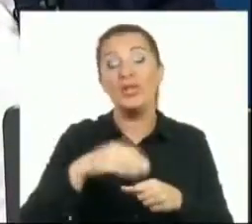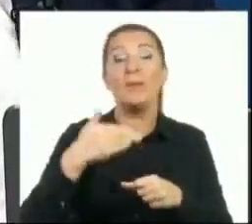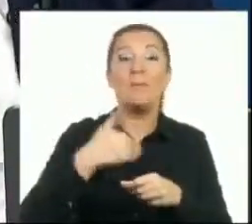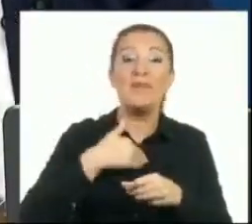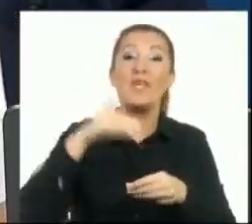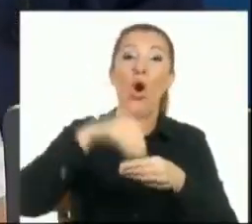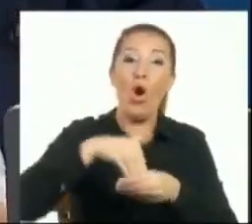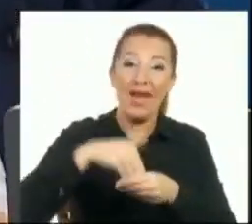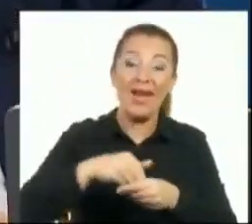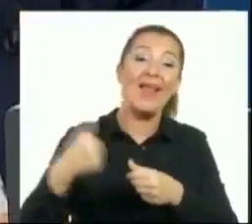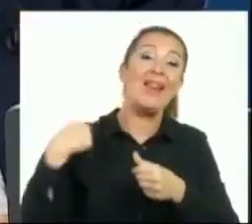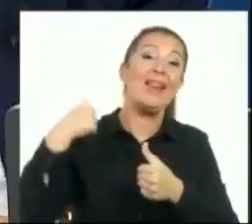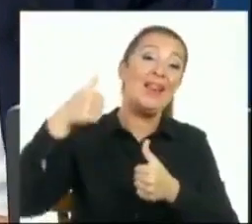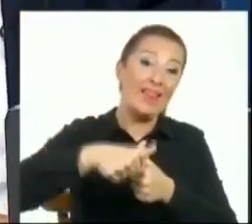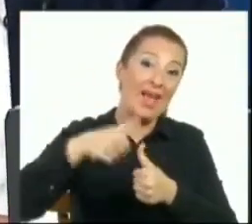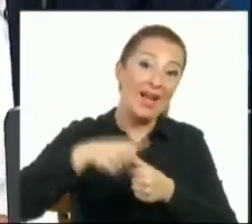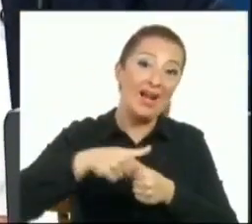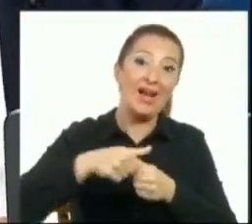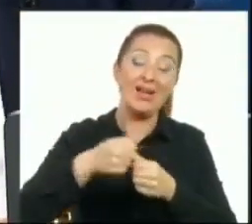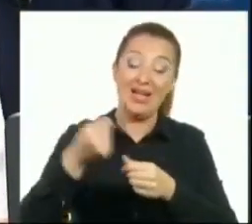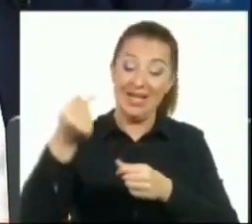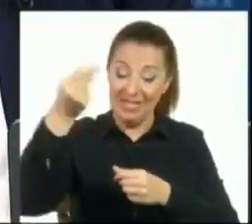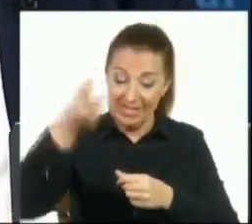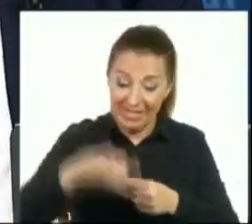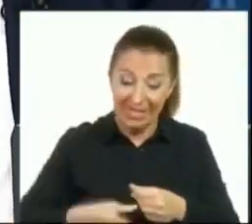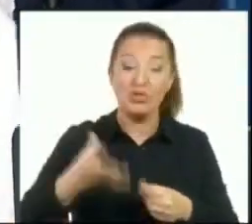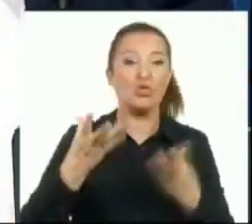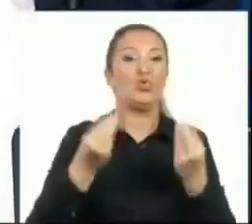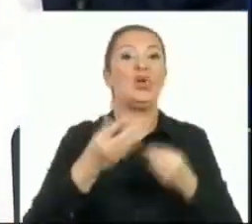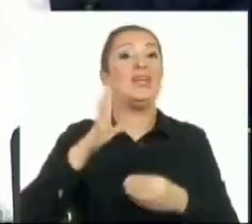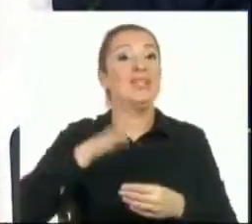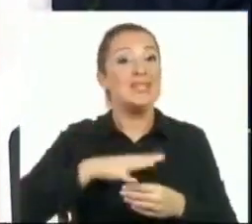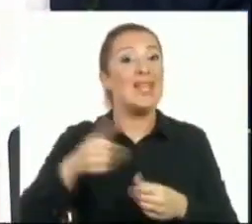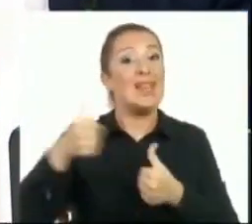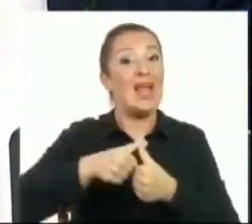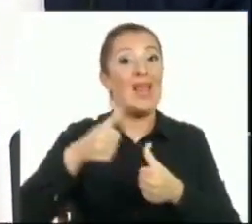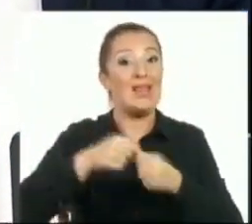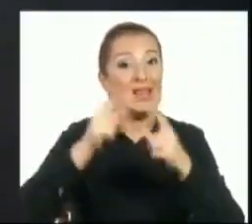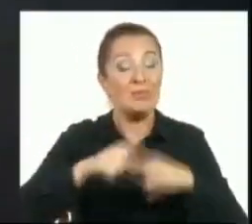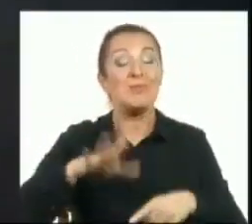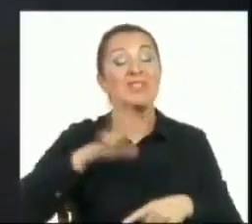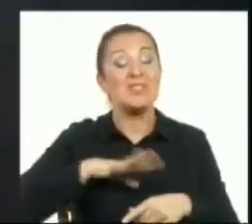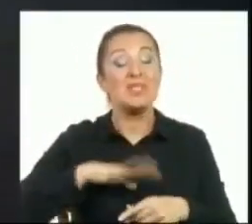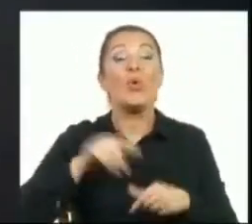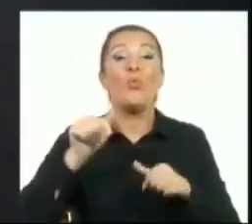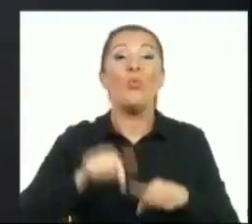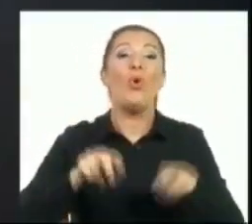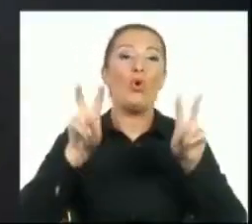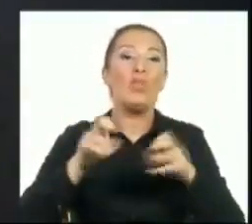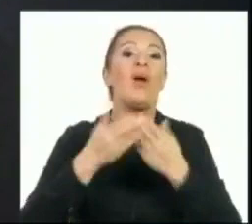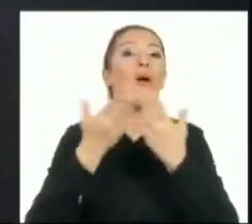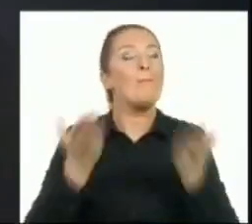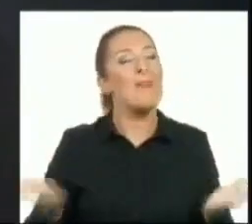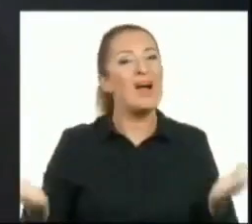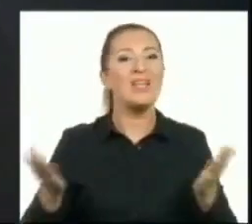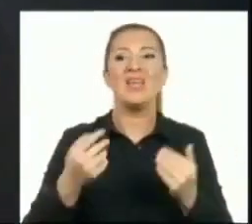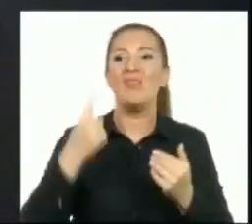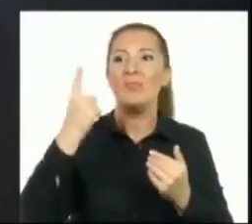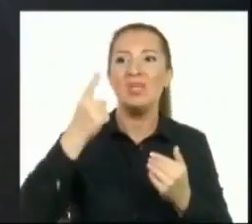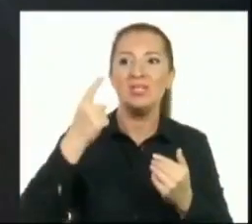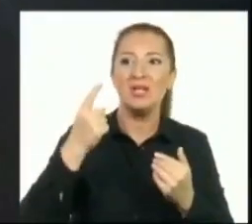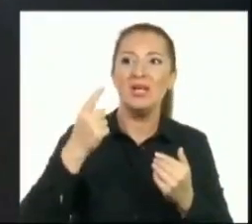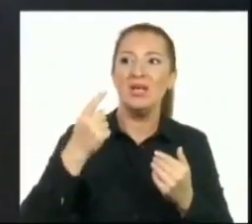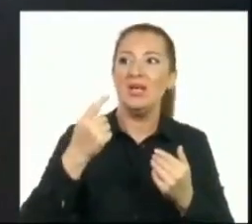oyların tekrar sayılmasını çok istedik ve bu konuda da maalesef bir dirençle